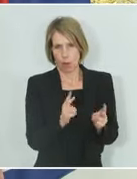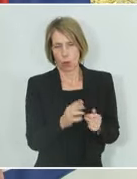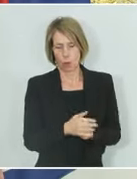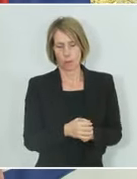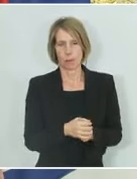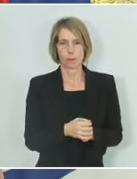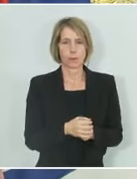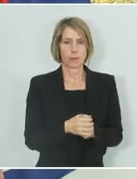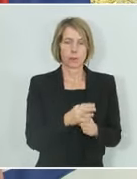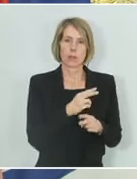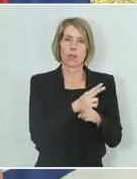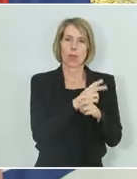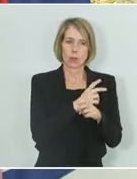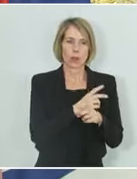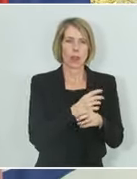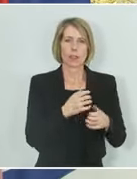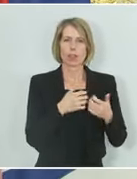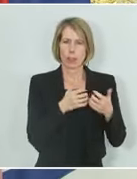ist die österreichische Geschichte.